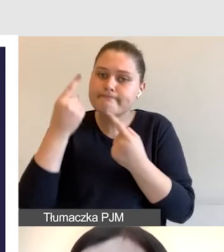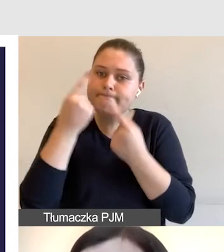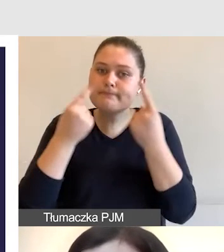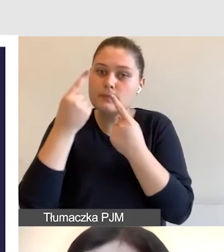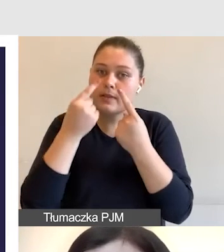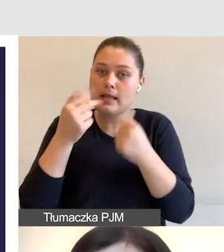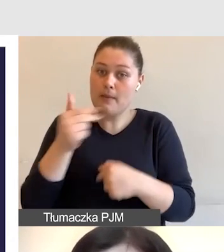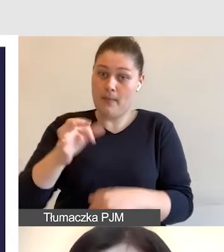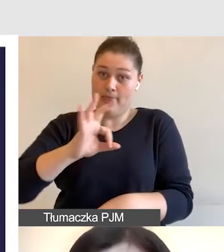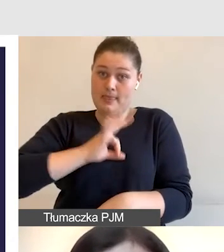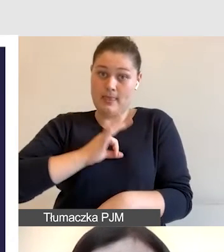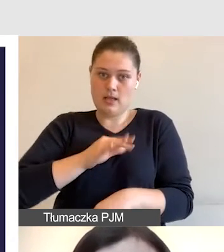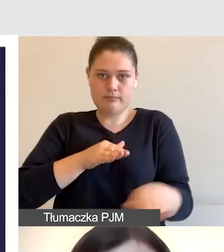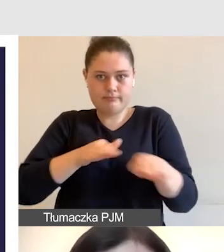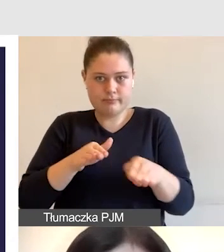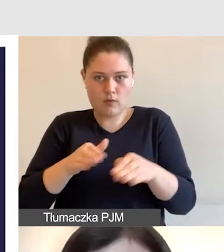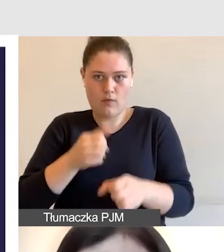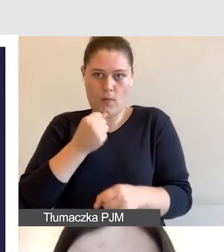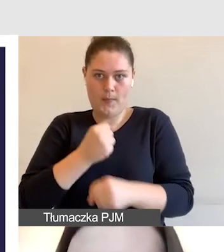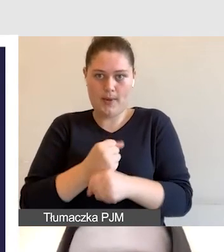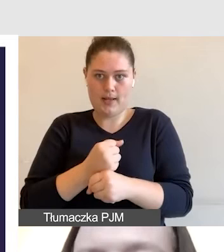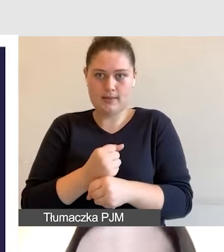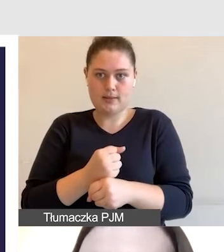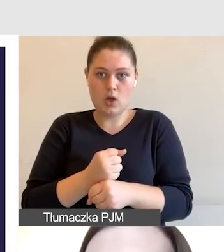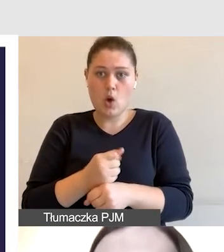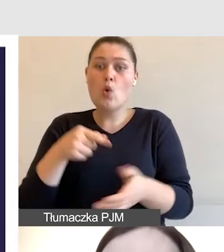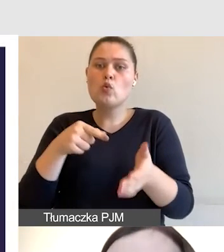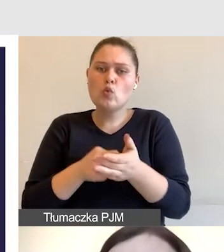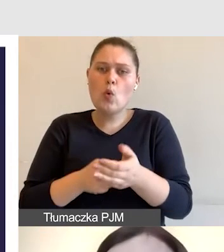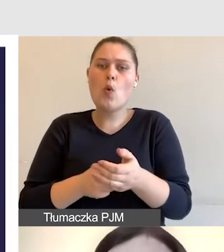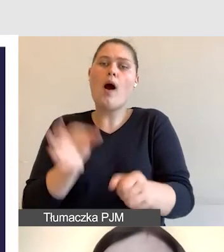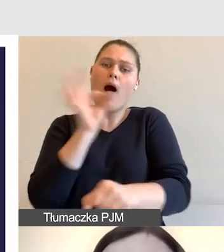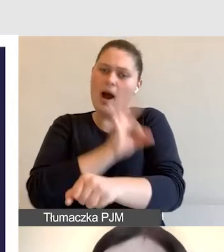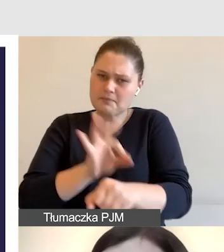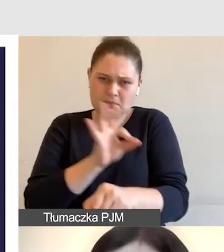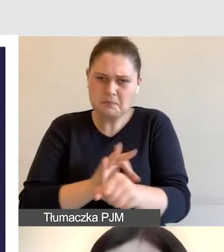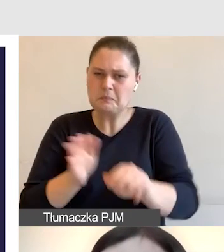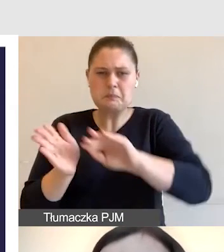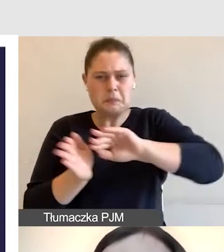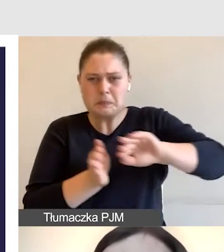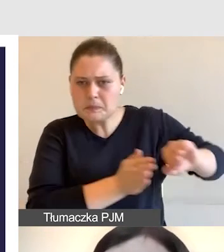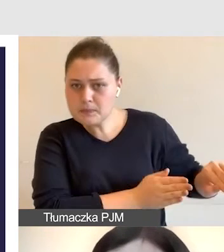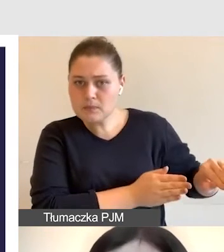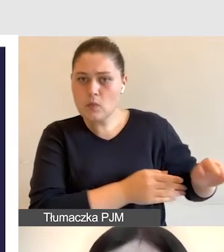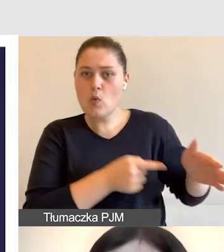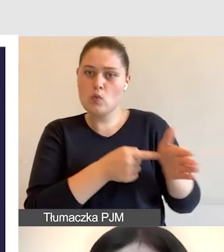pracy. Odpada nam cała dostępność architektoniczna, o którą tak pieczołowicie dbaliśmy przy wydarzeniu